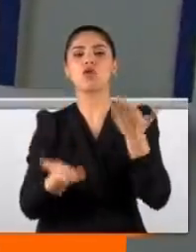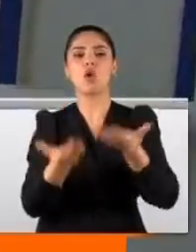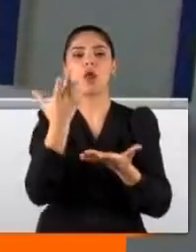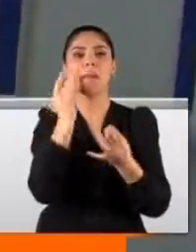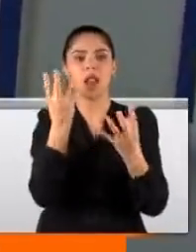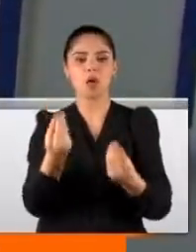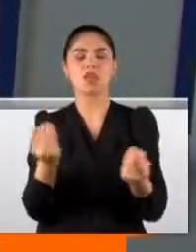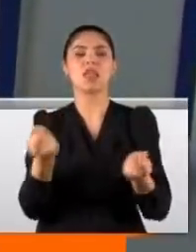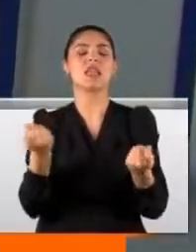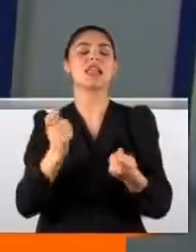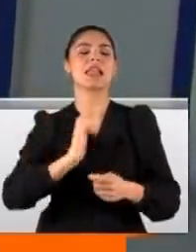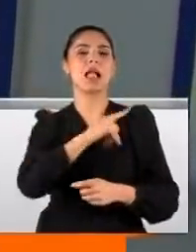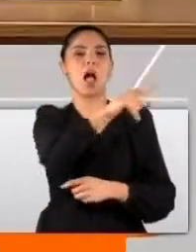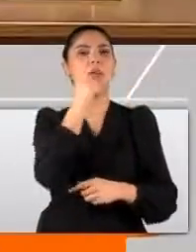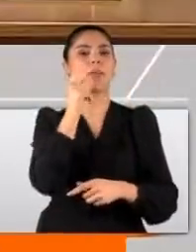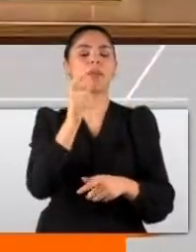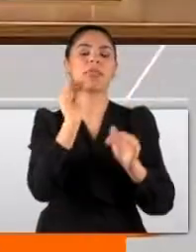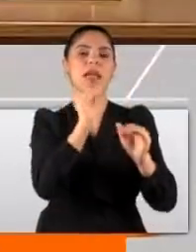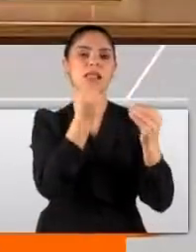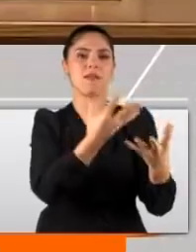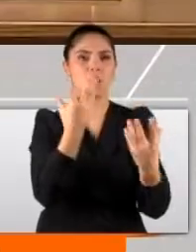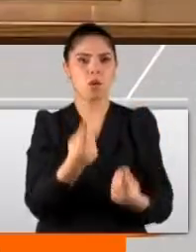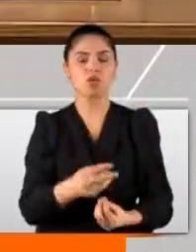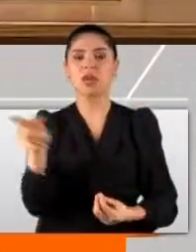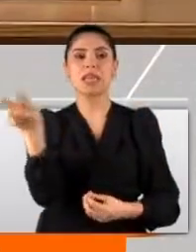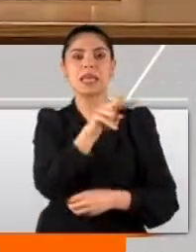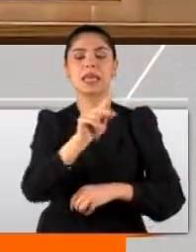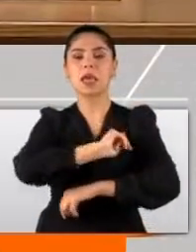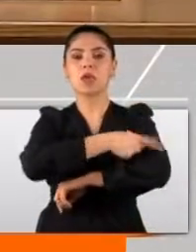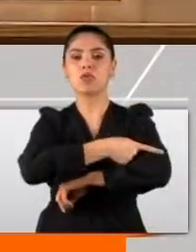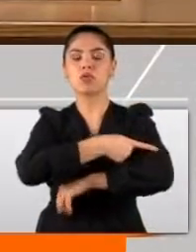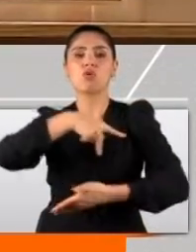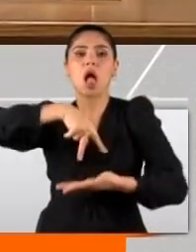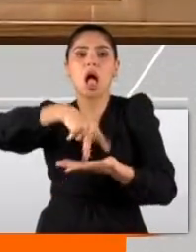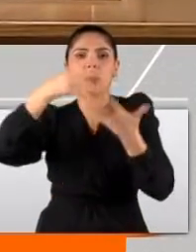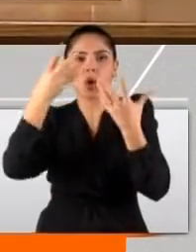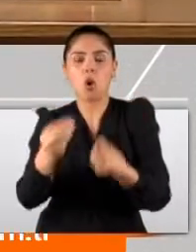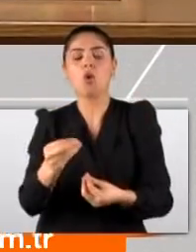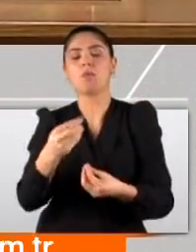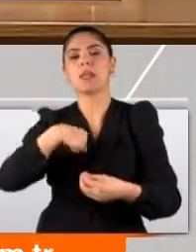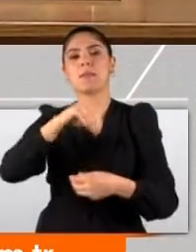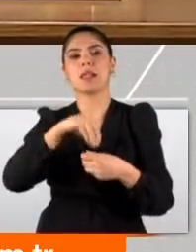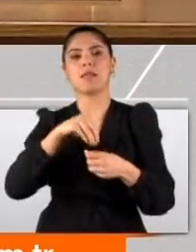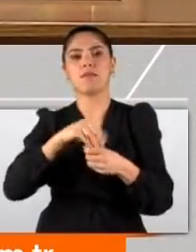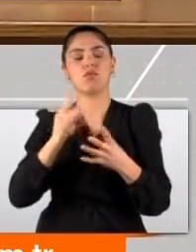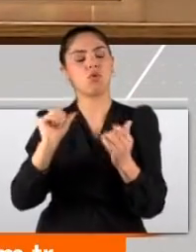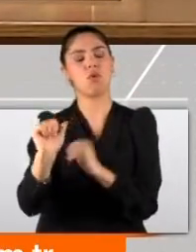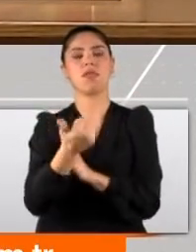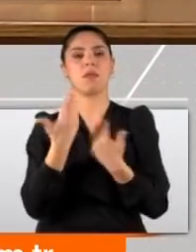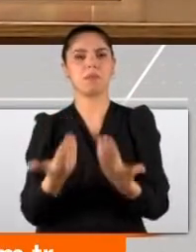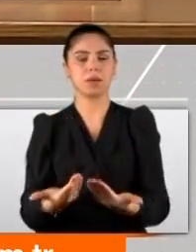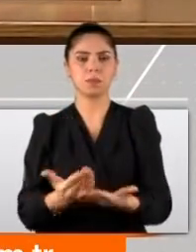işverenin de unutulmayacağına dikkat çekti. Bu iki gücün ayakta durması bizim için büyük önem